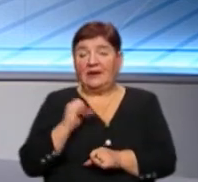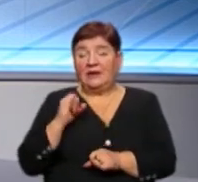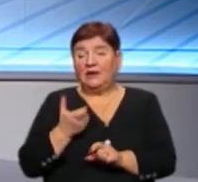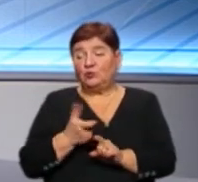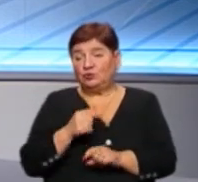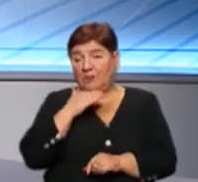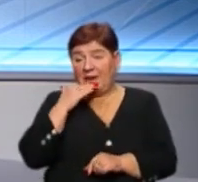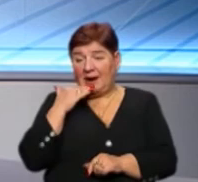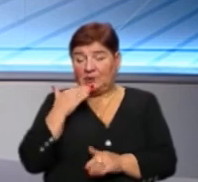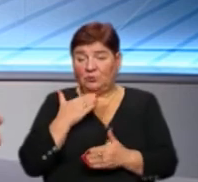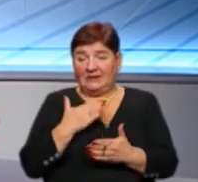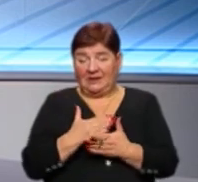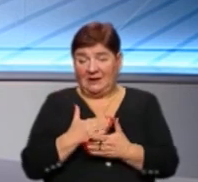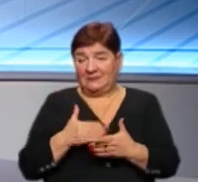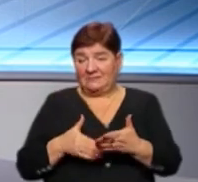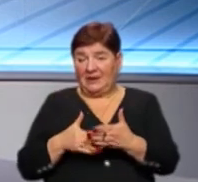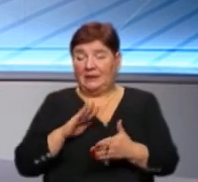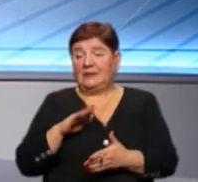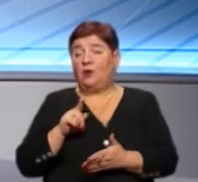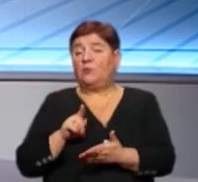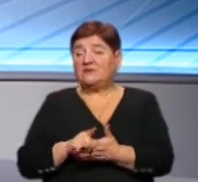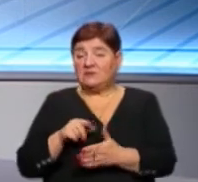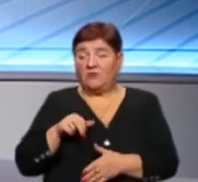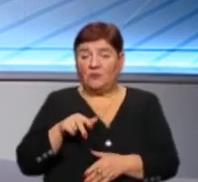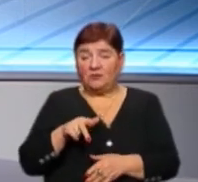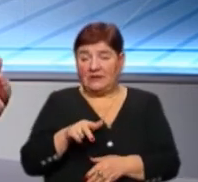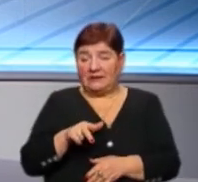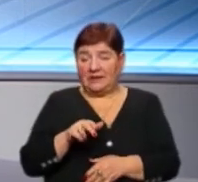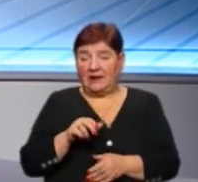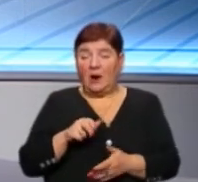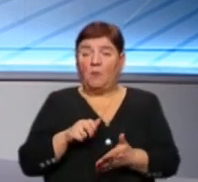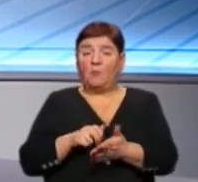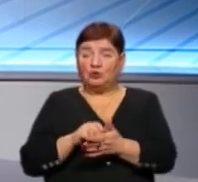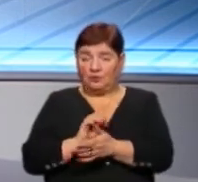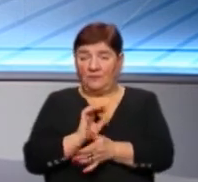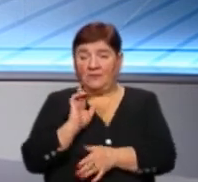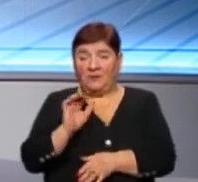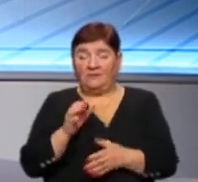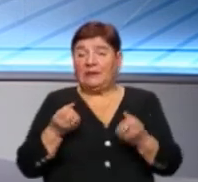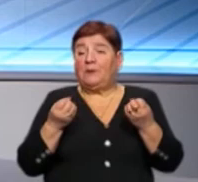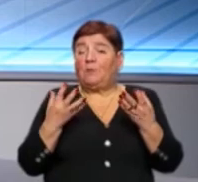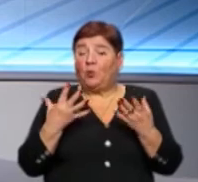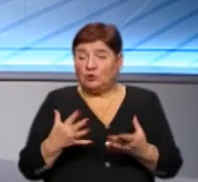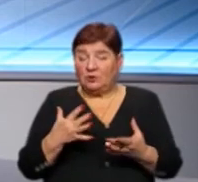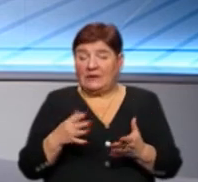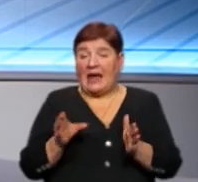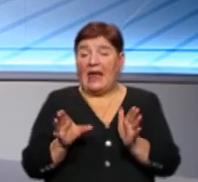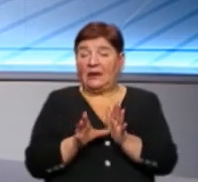Дуже багато є зараз засобів, не обов'язково ходити ногами, пошту відправляти і так далі. Просто на